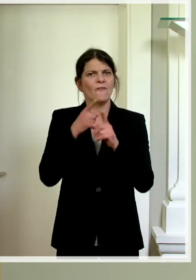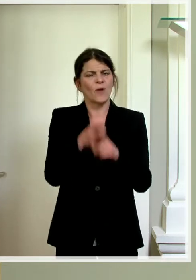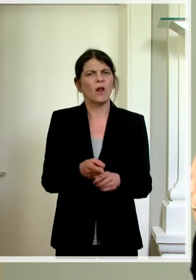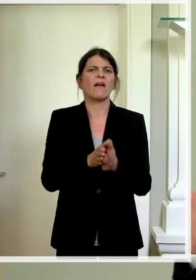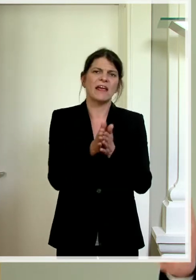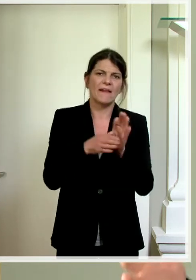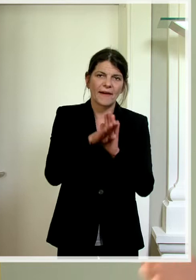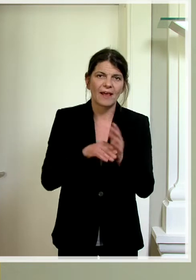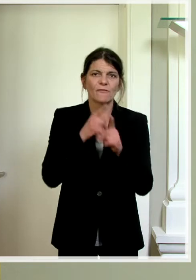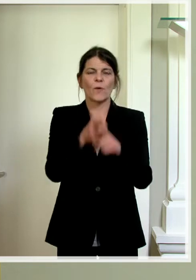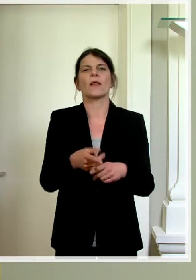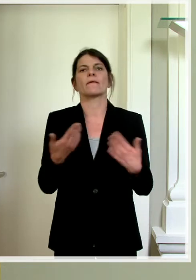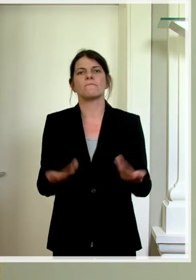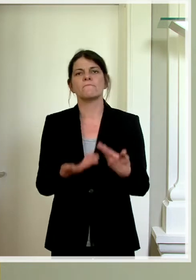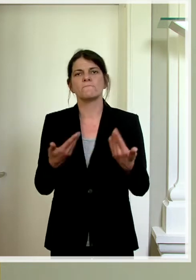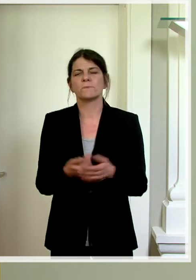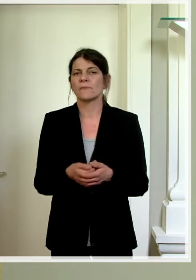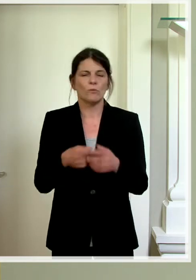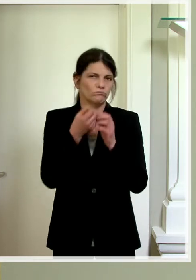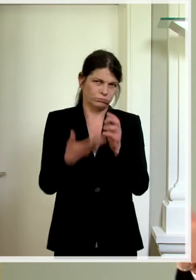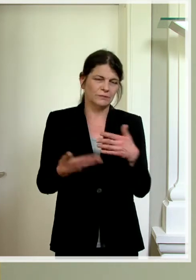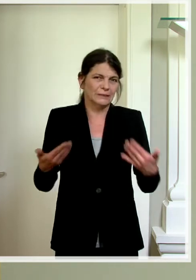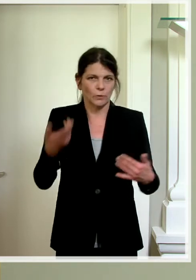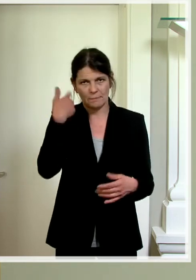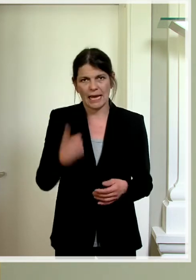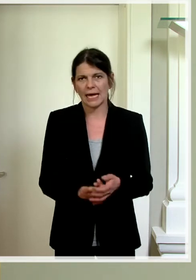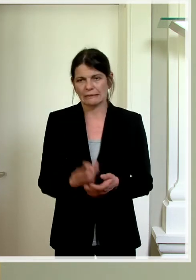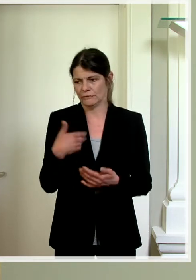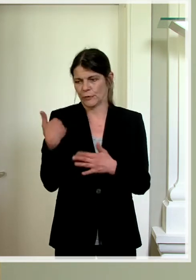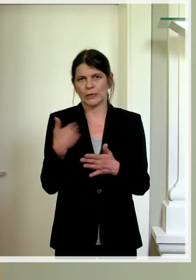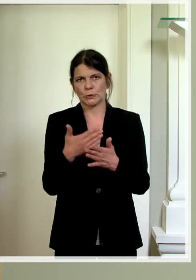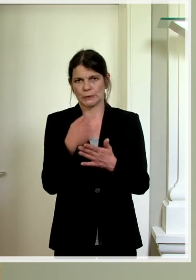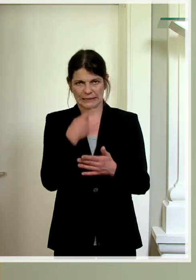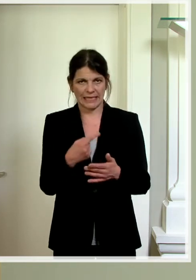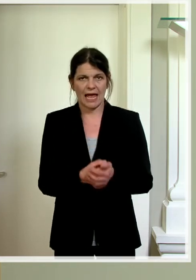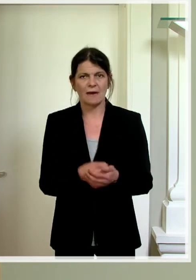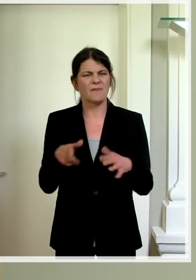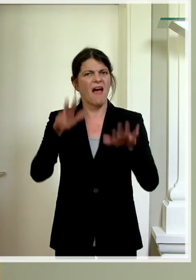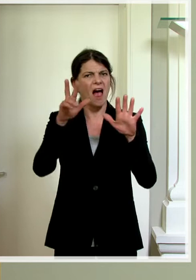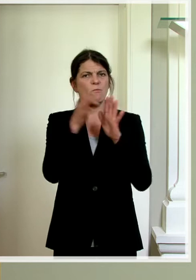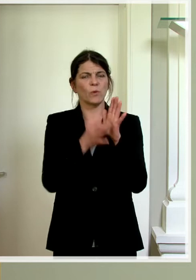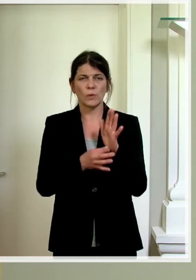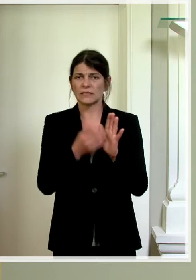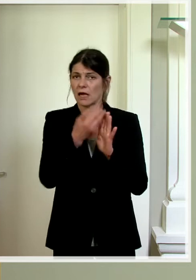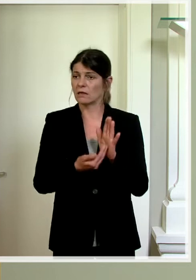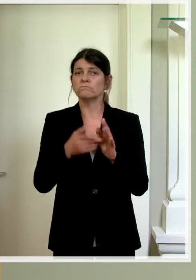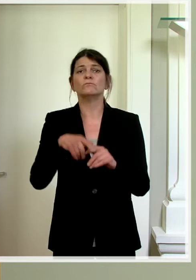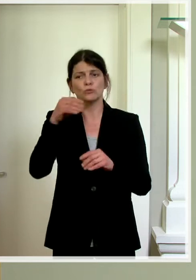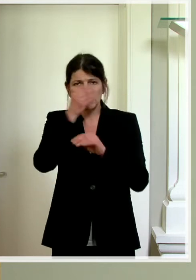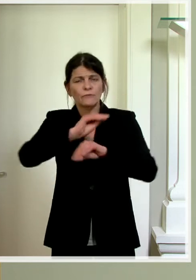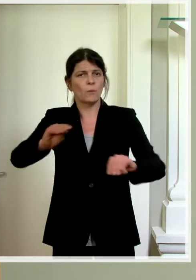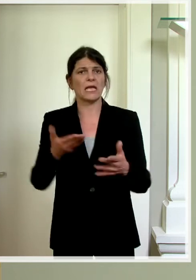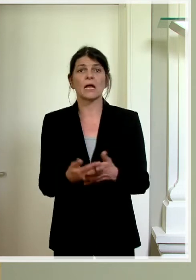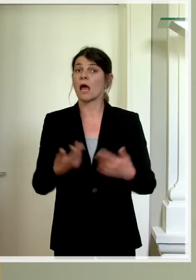Hygieneregeln einhalten kann und so weiter. Also die Dinge, die ich aufgezählt habe, diese acht Punkte, dass die Leute informiert werden etc.